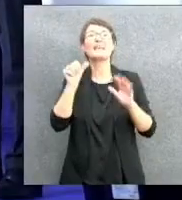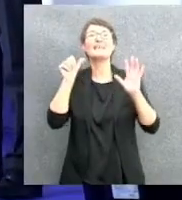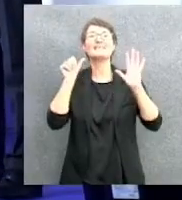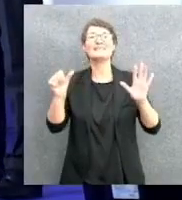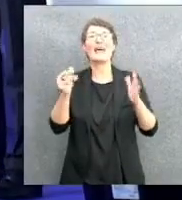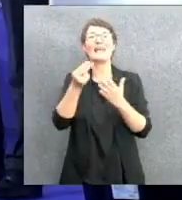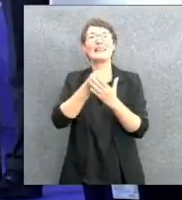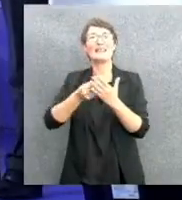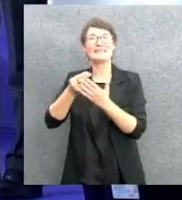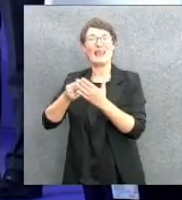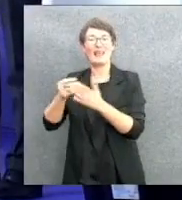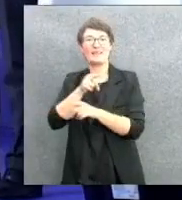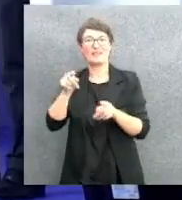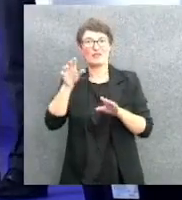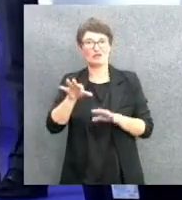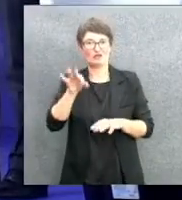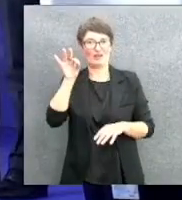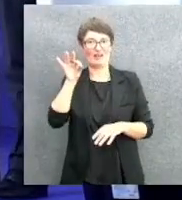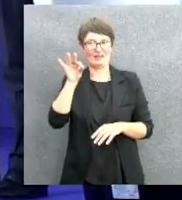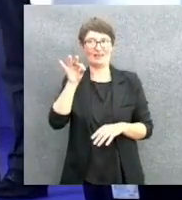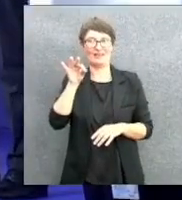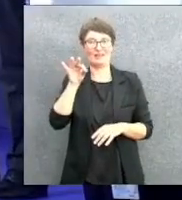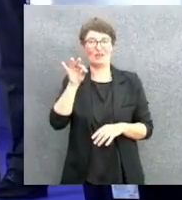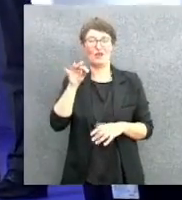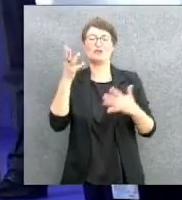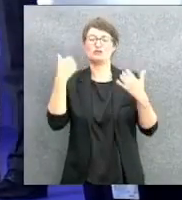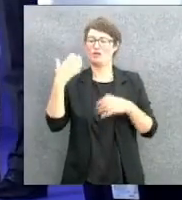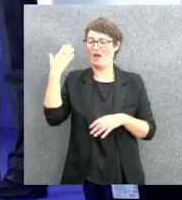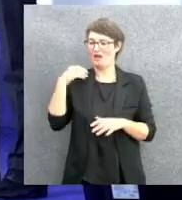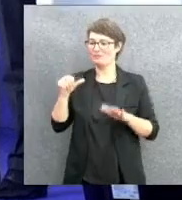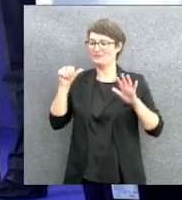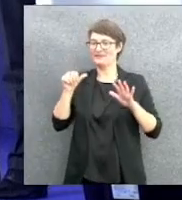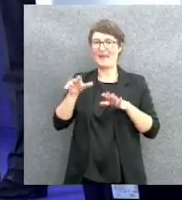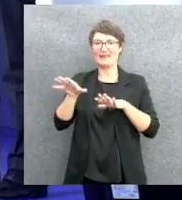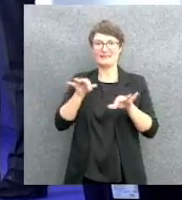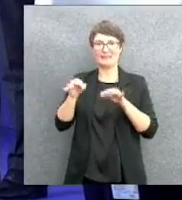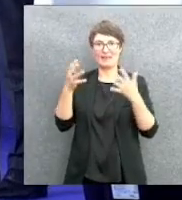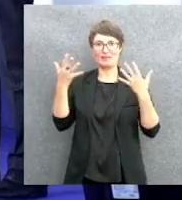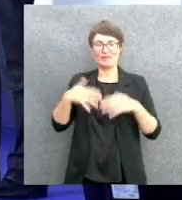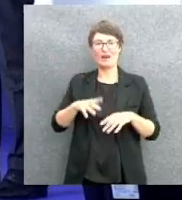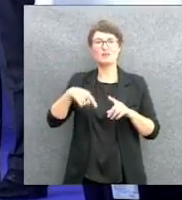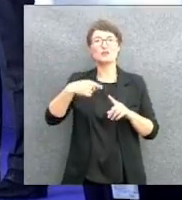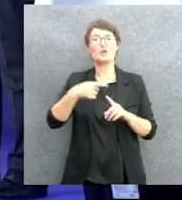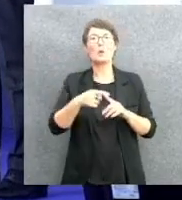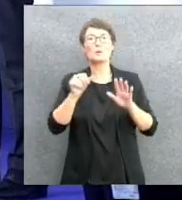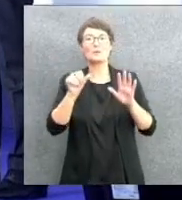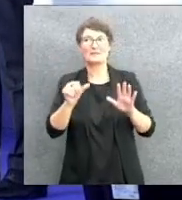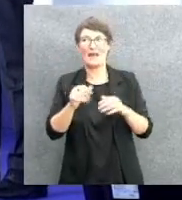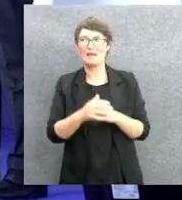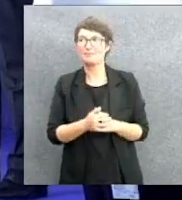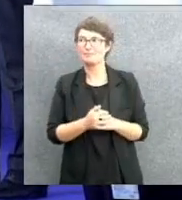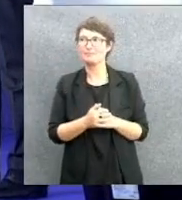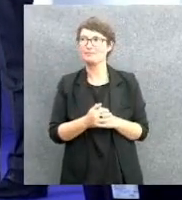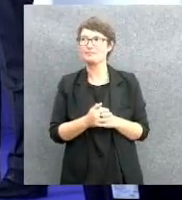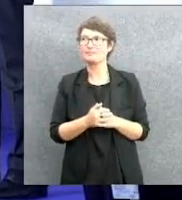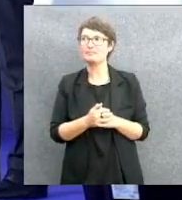ai sei precedentemente già selezionati, che sono questi qui e che sono un segnale... Come avete